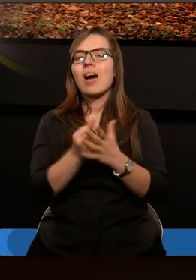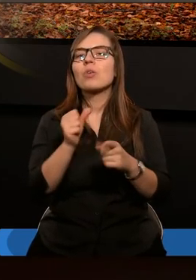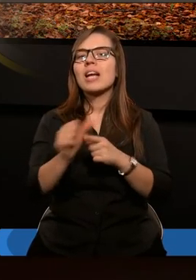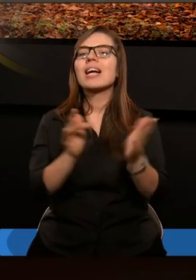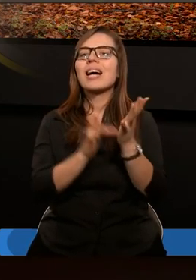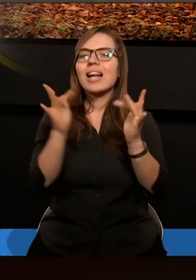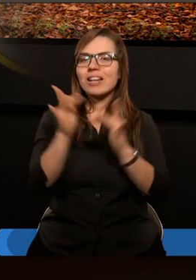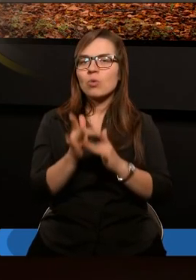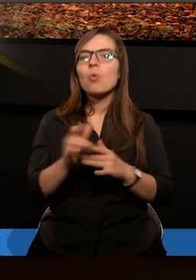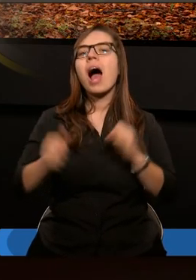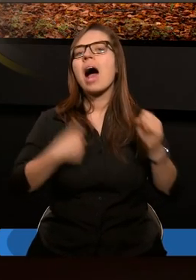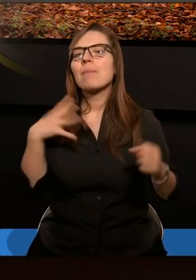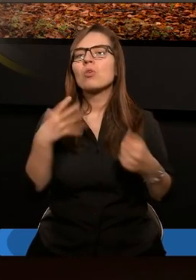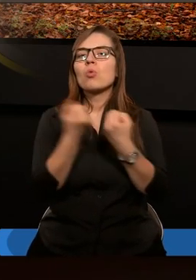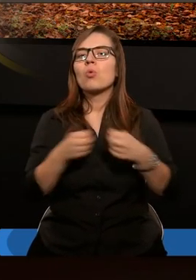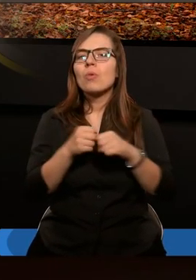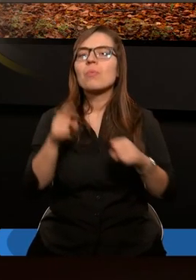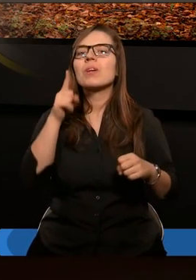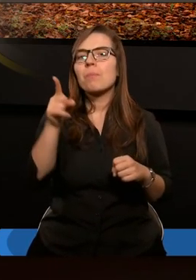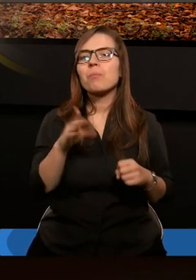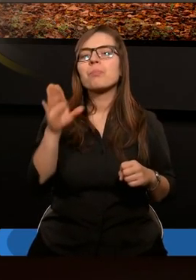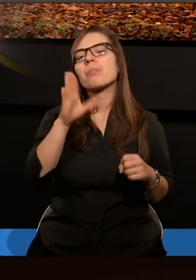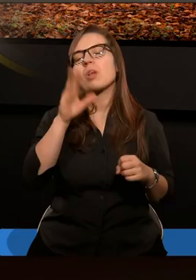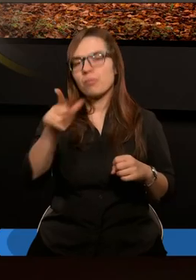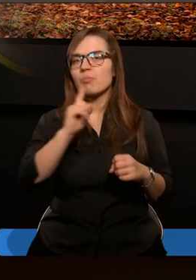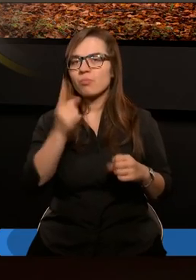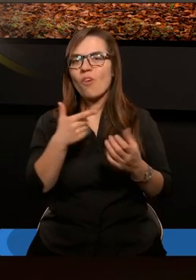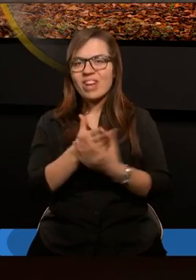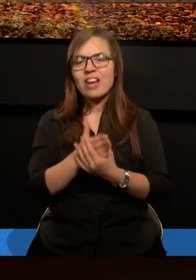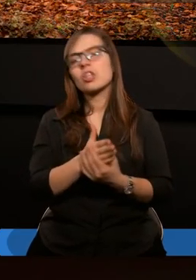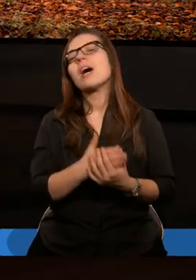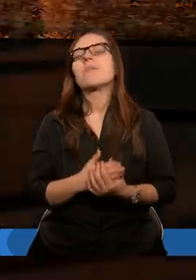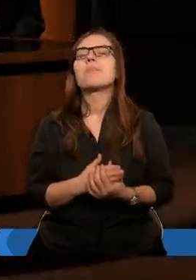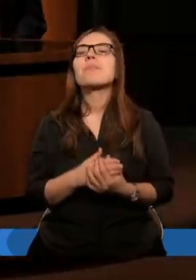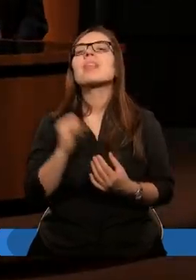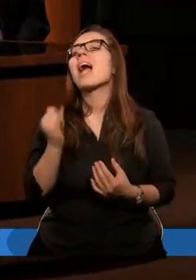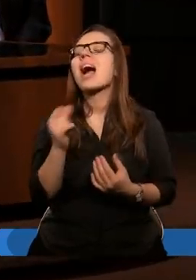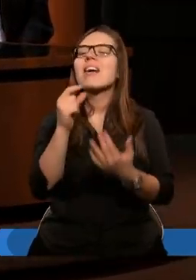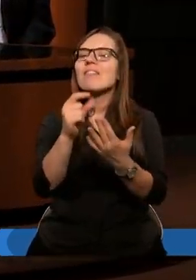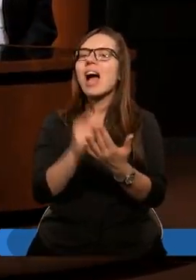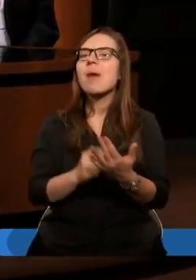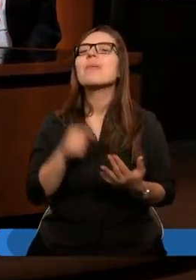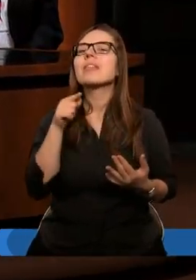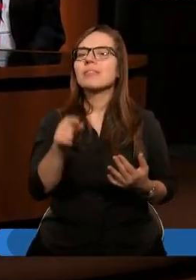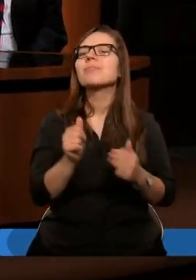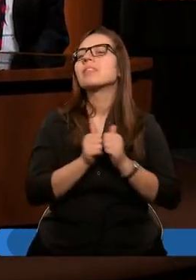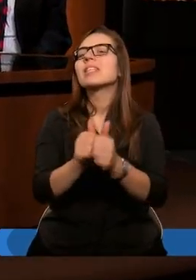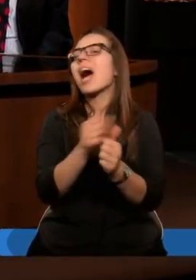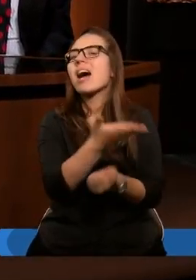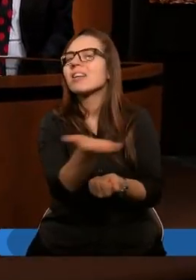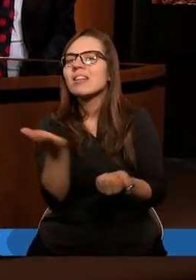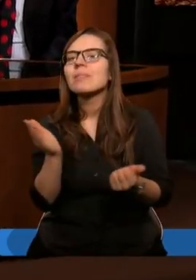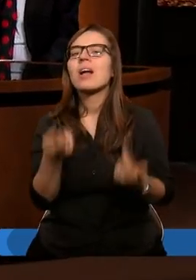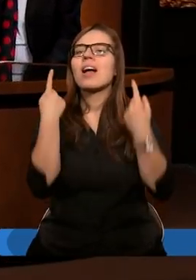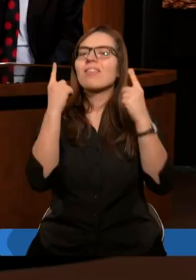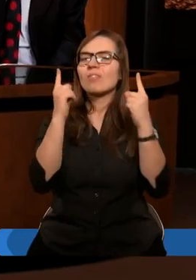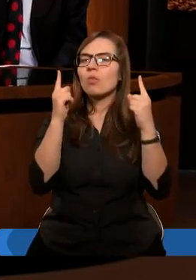Chrystus, aby był usprawiedliwiony każdy, kto wierzy. Jakie fragmenty, waszym zdaniem, tutaj